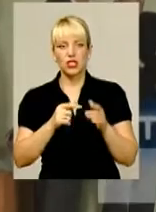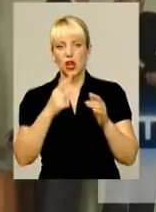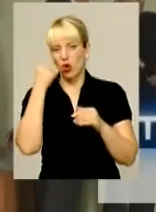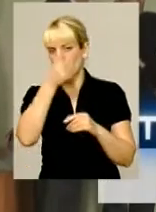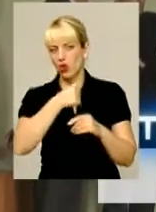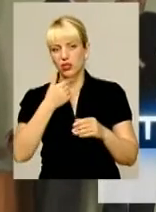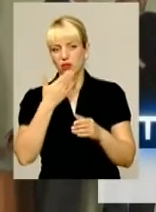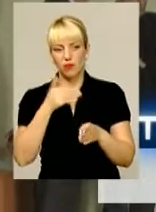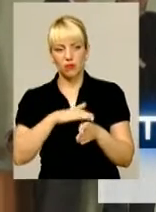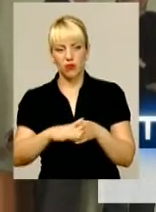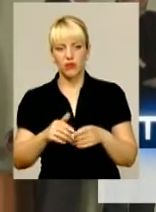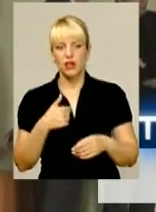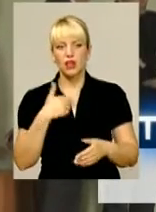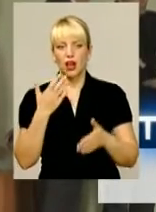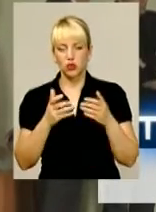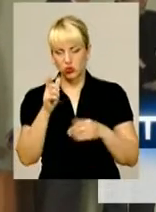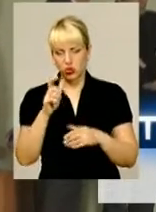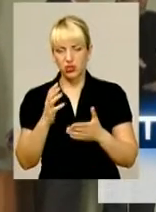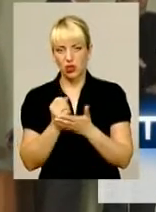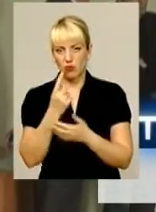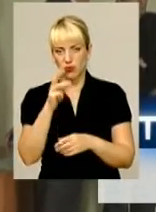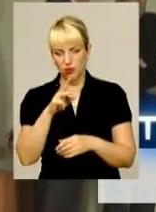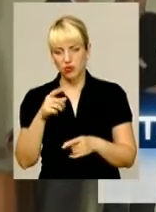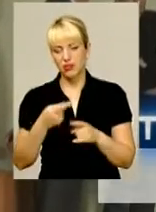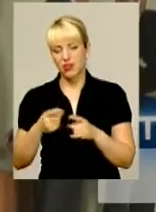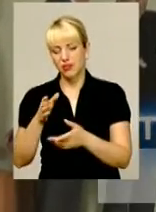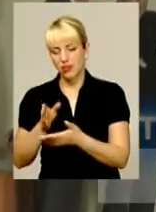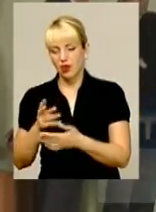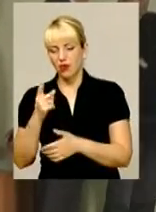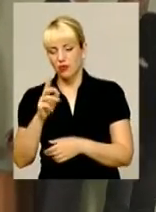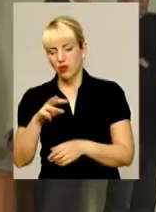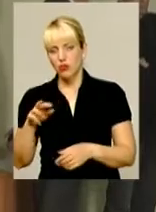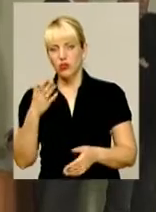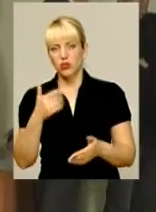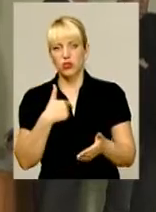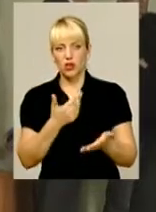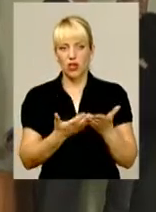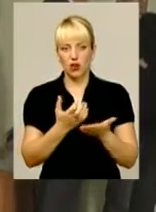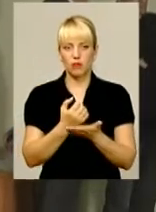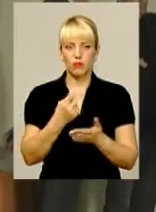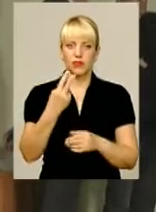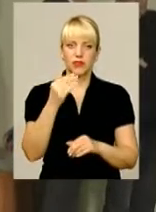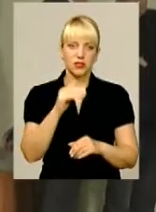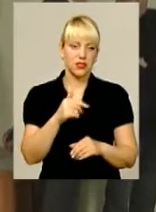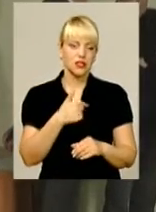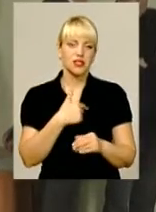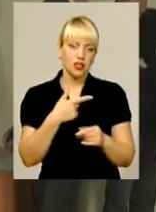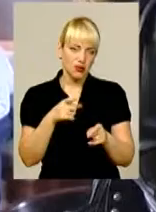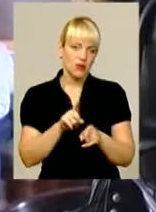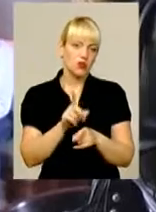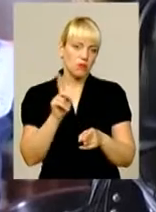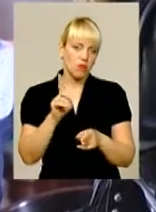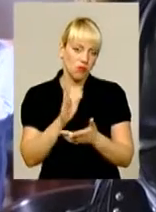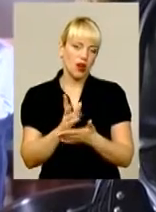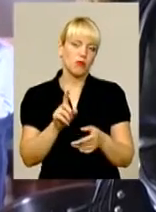Тому, якщо людина заробила мільйон, ну це є мільйон. Якщо я заробив 27 тисяч, то так, воно і є, я заробив тисяч. Ну, не маємо то, що маємо.